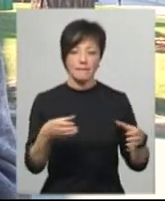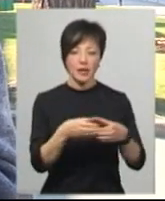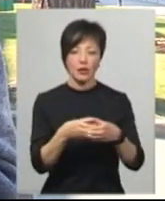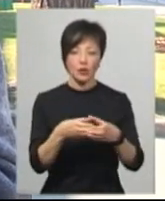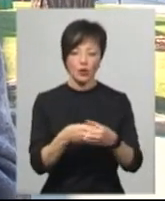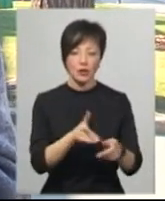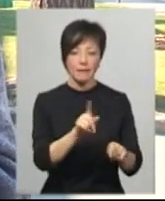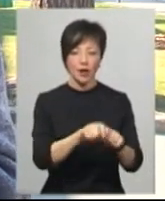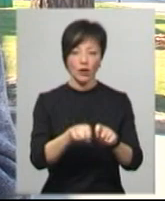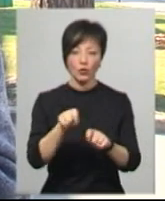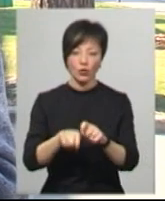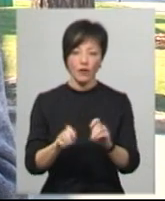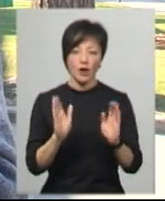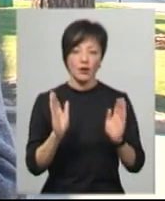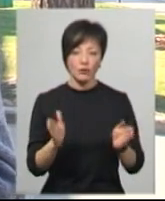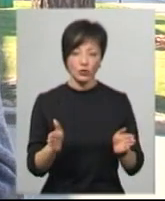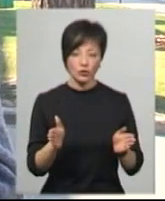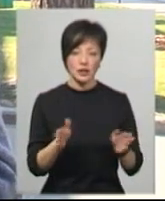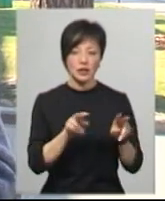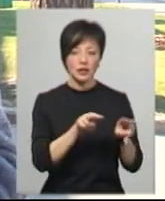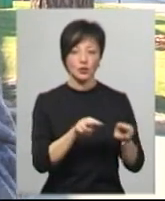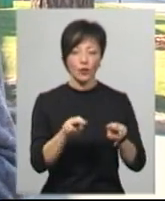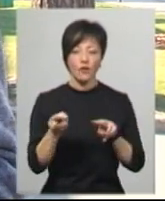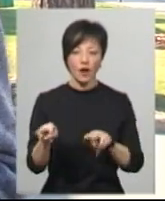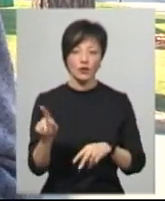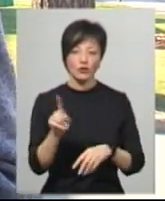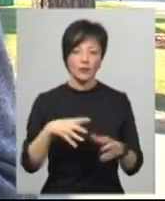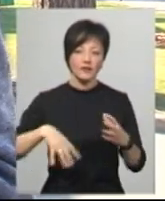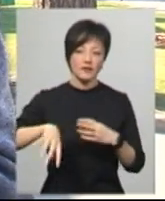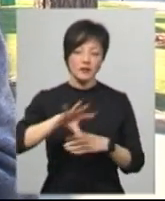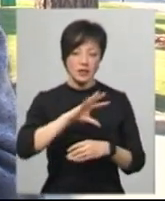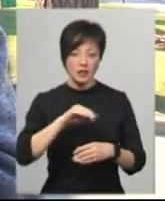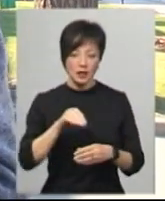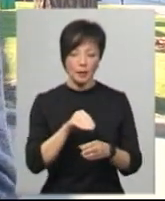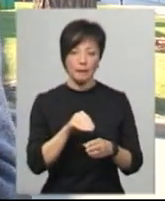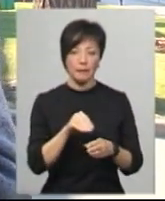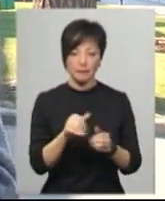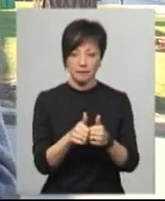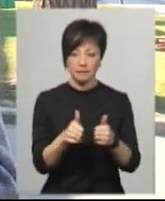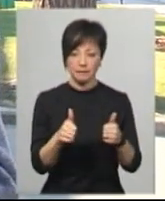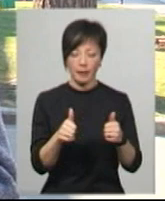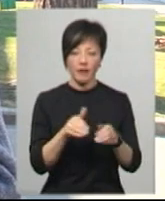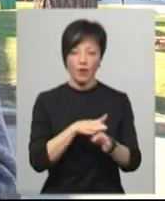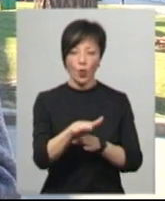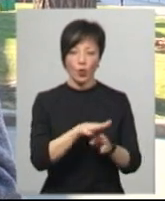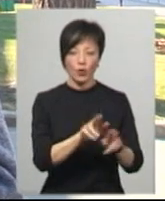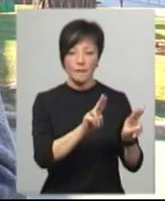для патрулювання, які будуть слідкувати за тим, щоб всі трималися правил